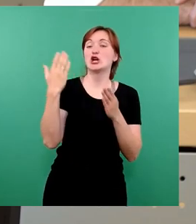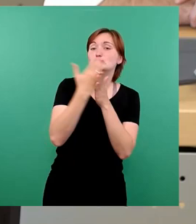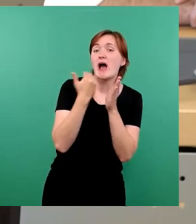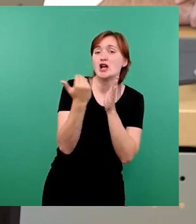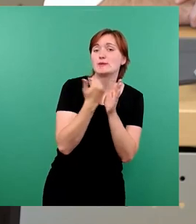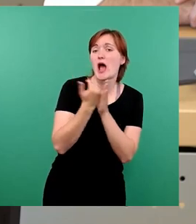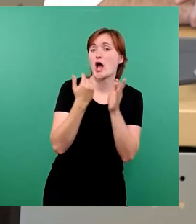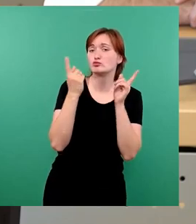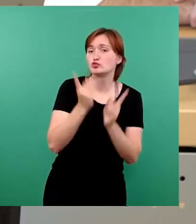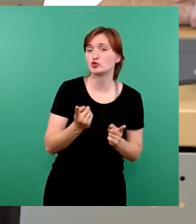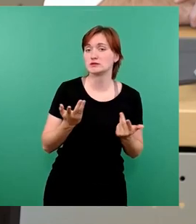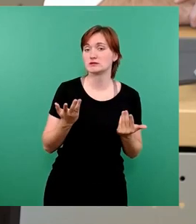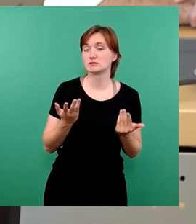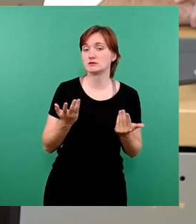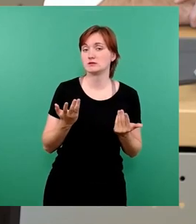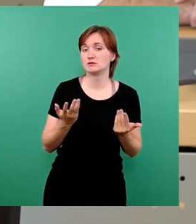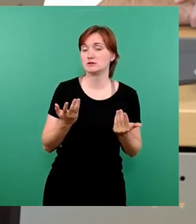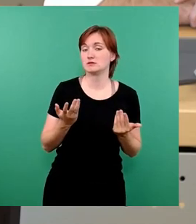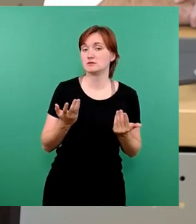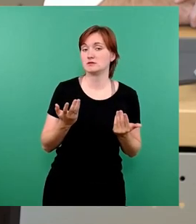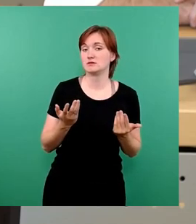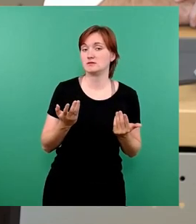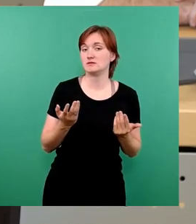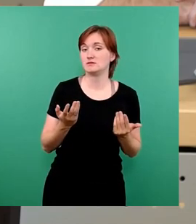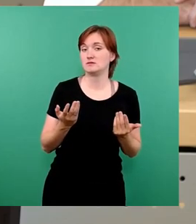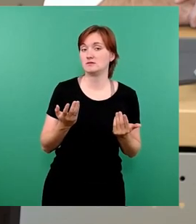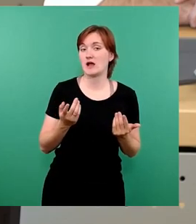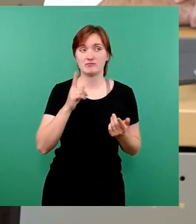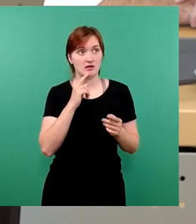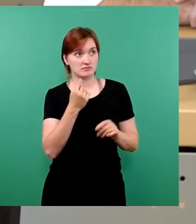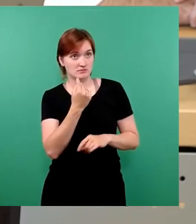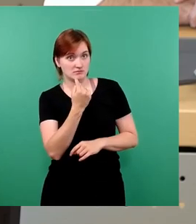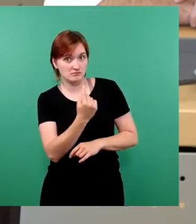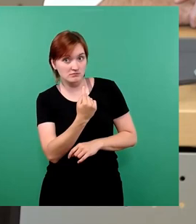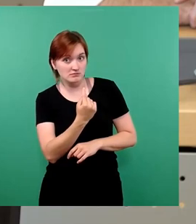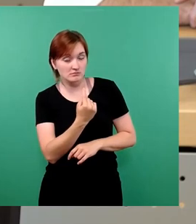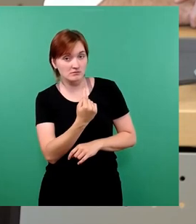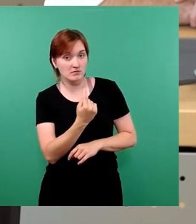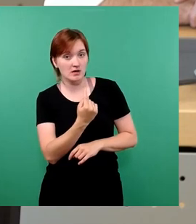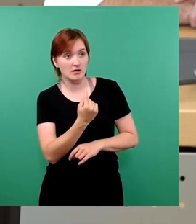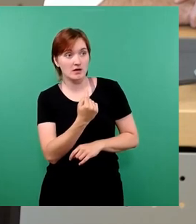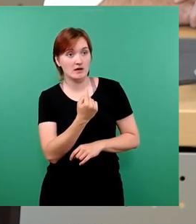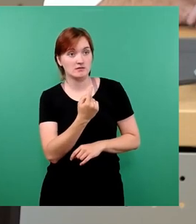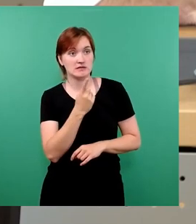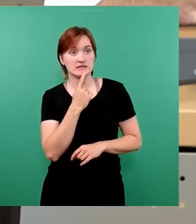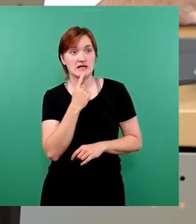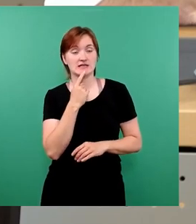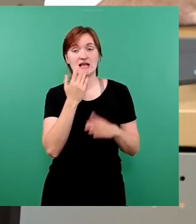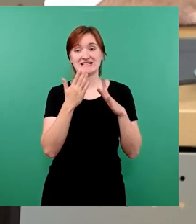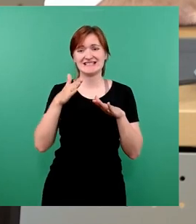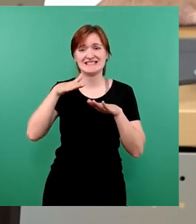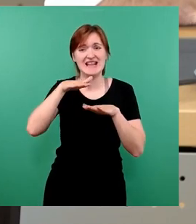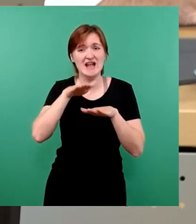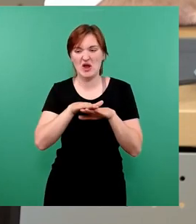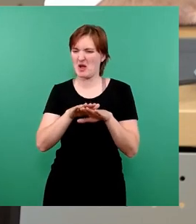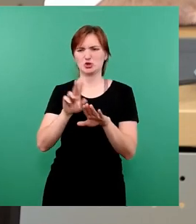und stimmen dann unseriösen Deckung zu. Wie